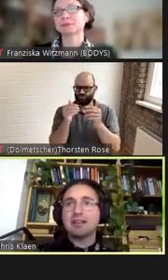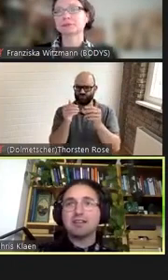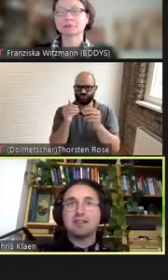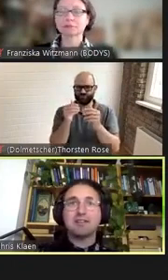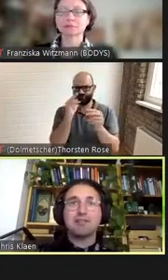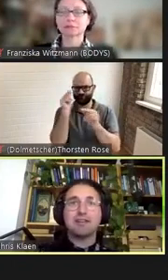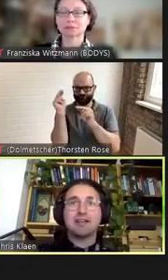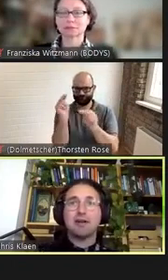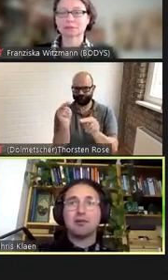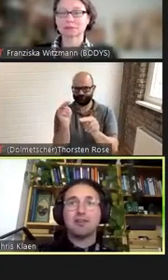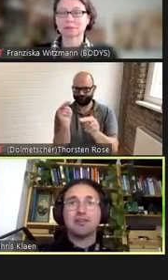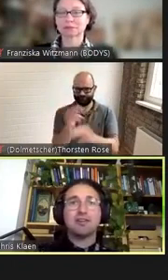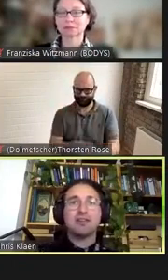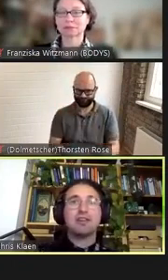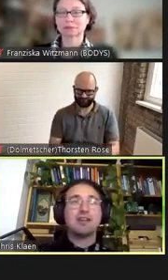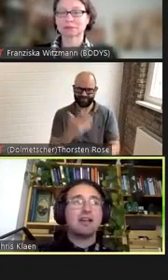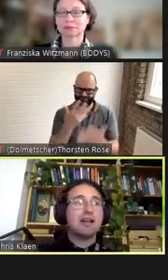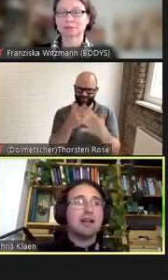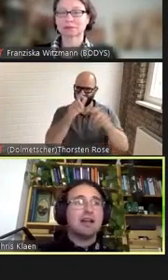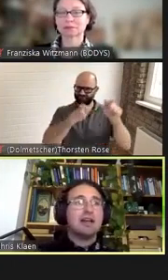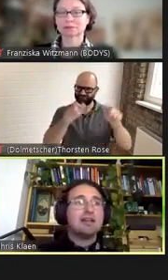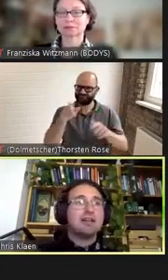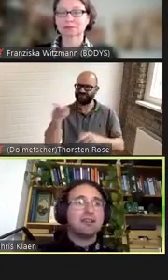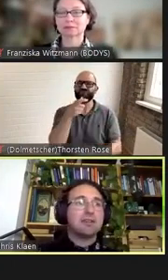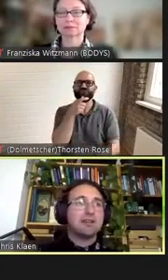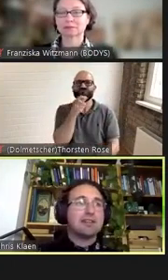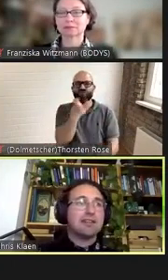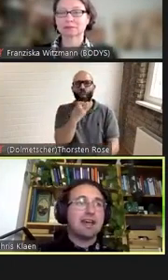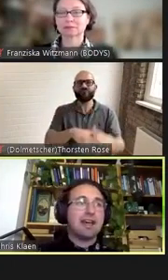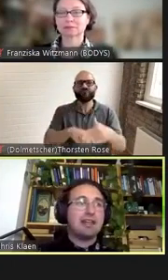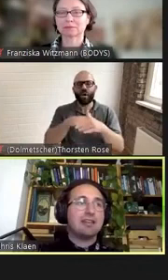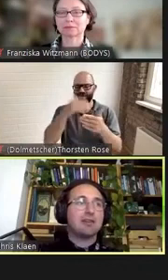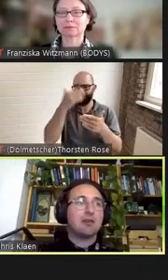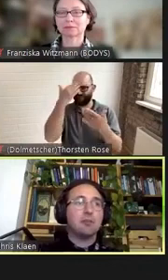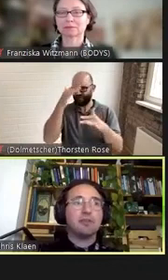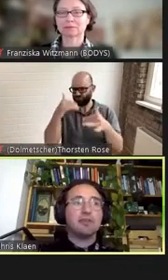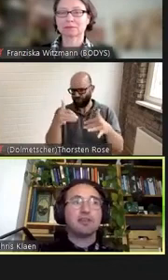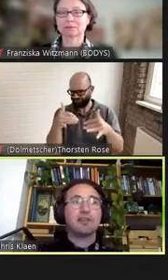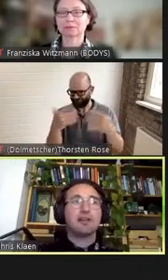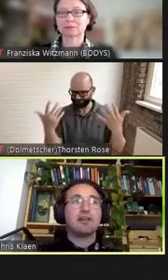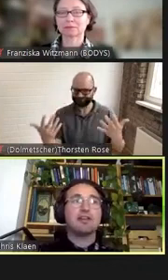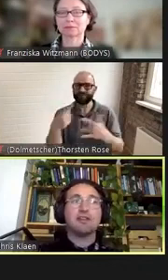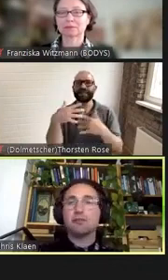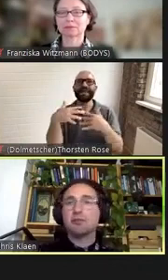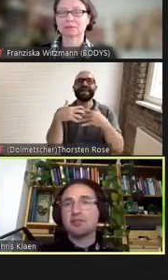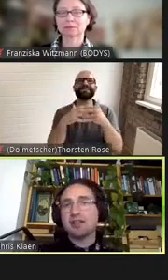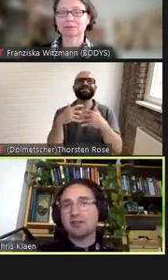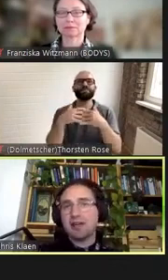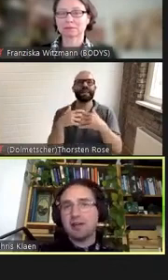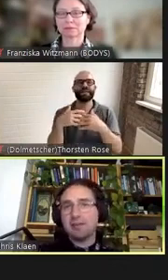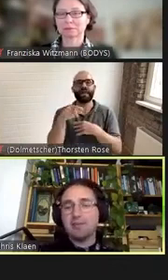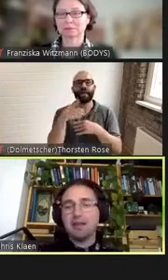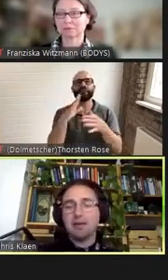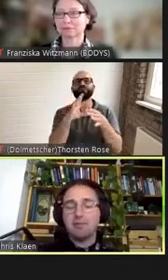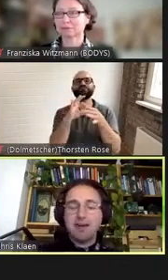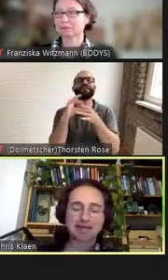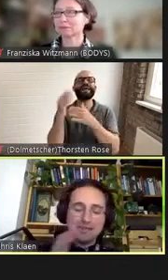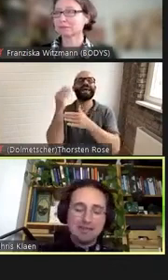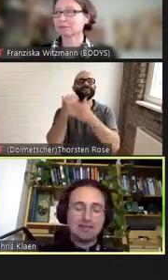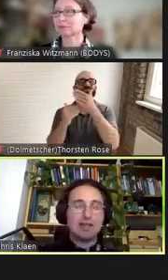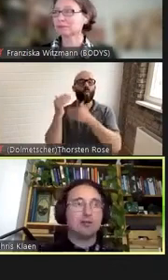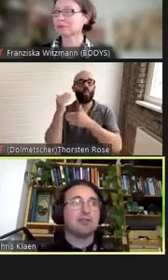ganz vertraut sind Intersektionalität kommt historisch ja aus einem